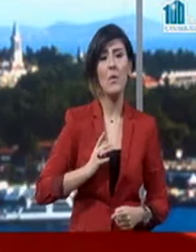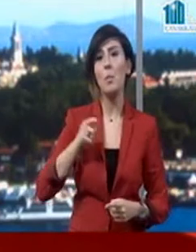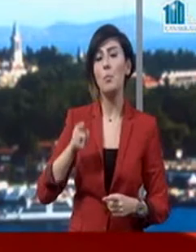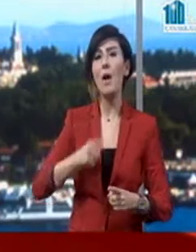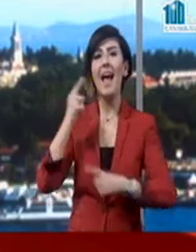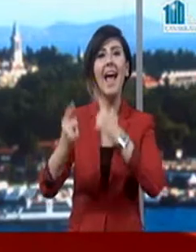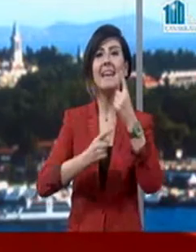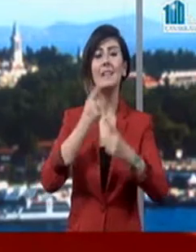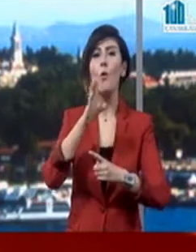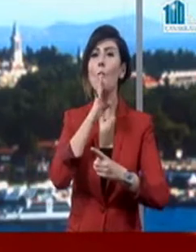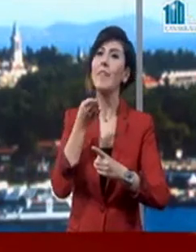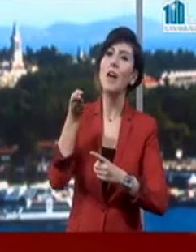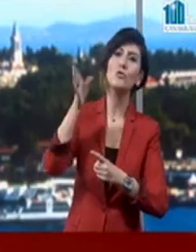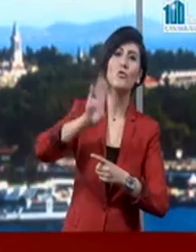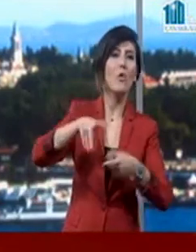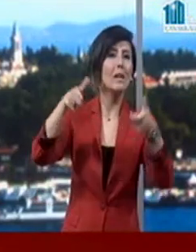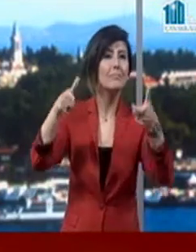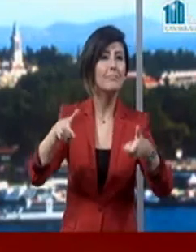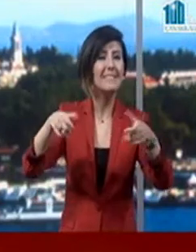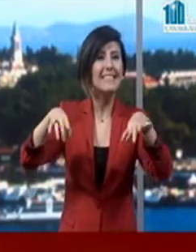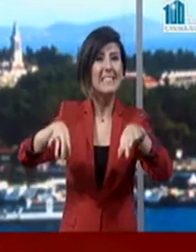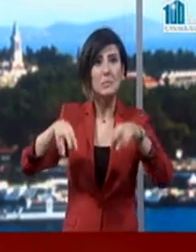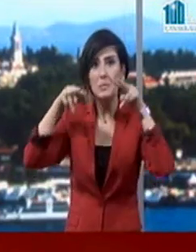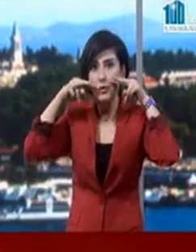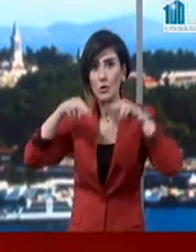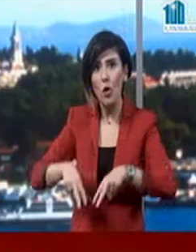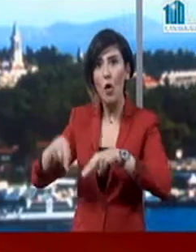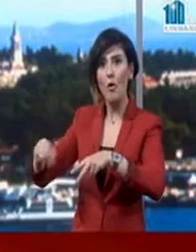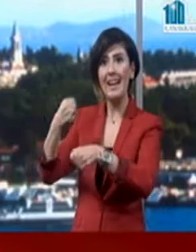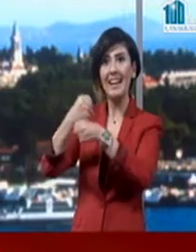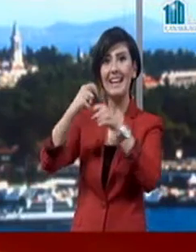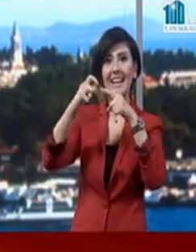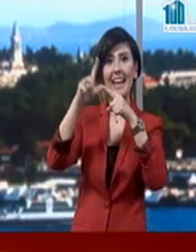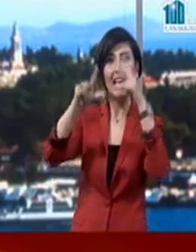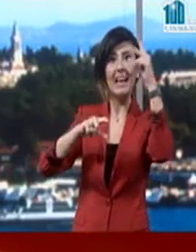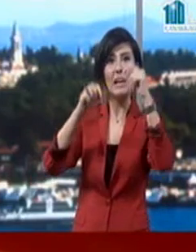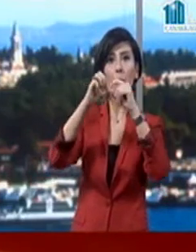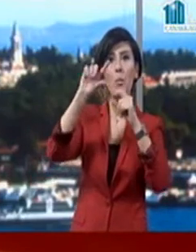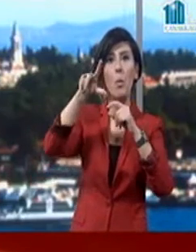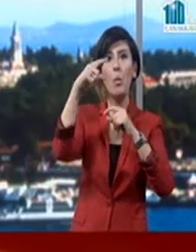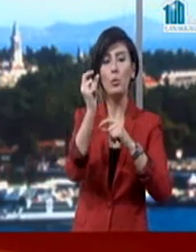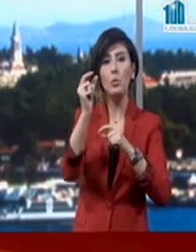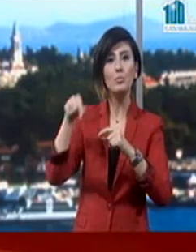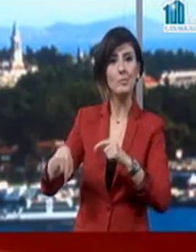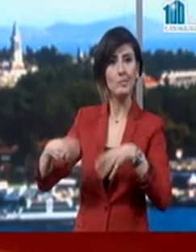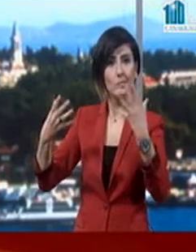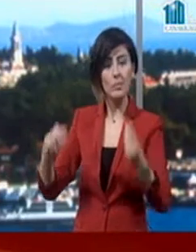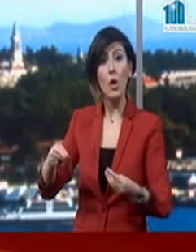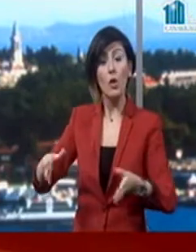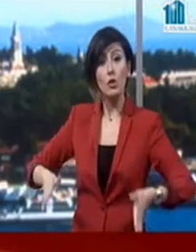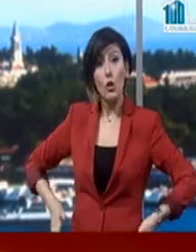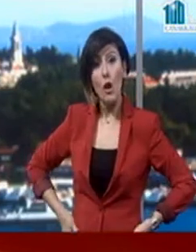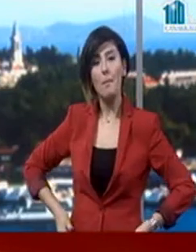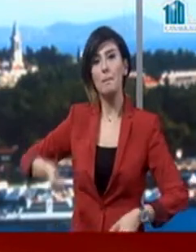eskinliklerin öğleden sonraki adresi ise şu an bulunduğumuz Gelibolu'daki şehitler abidesi olacak. Buradaki törenlere